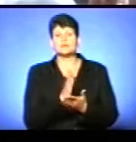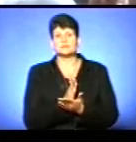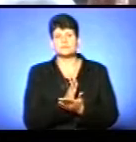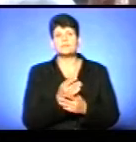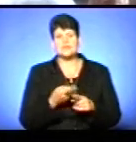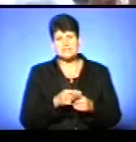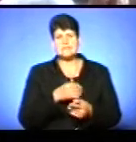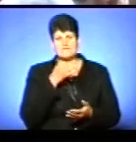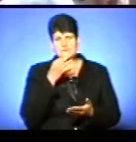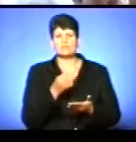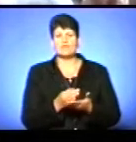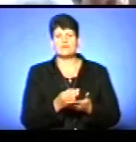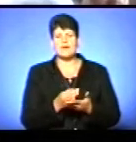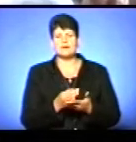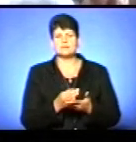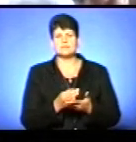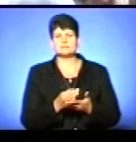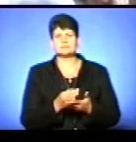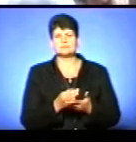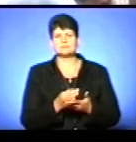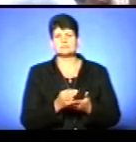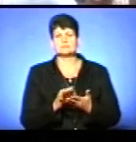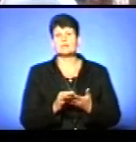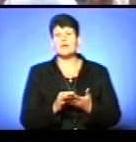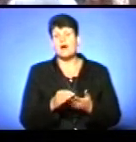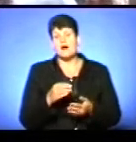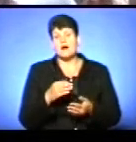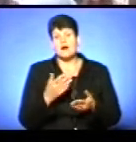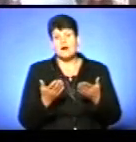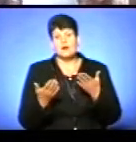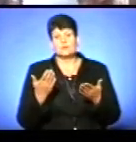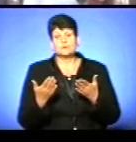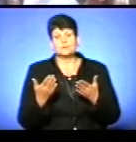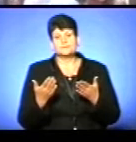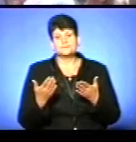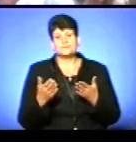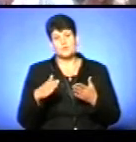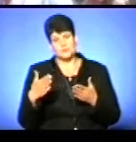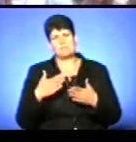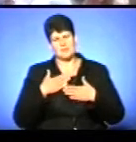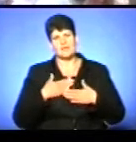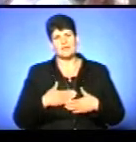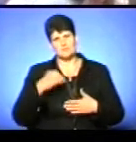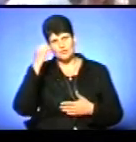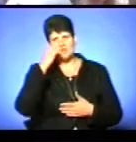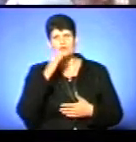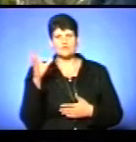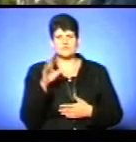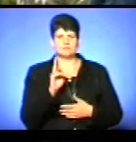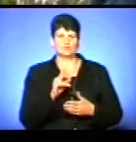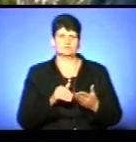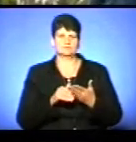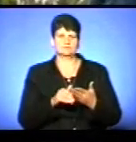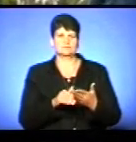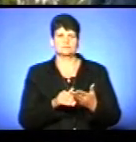Це відповідальність, це я говорю так, а от з точки зору, приємно. Дякую всім, хто до цього долучився.